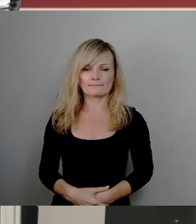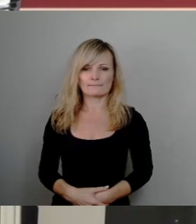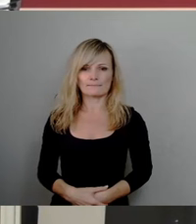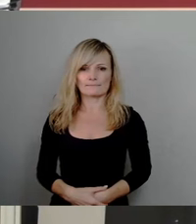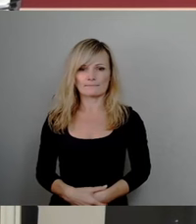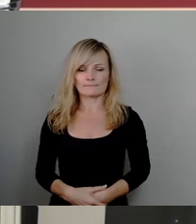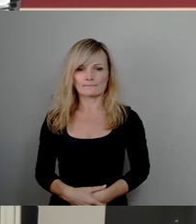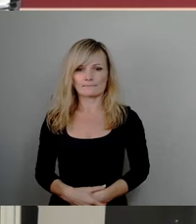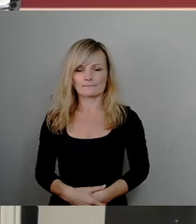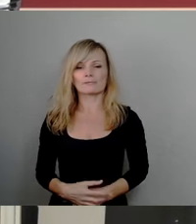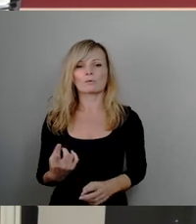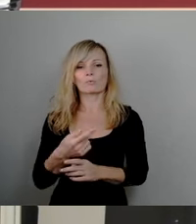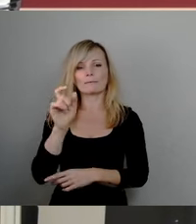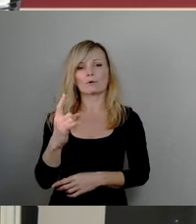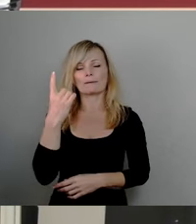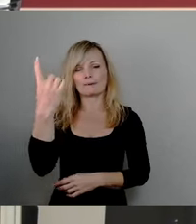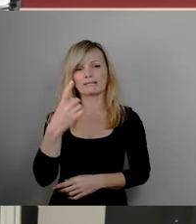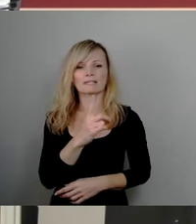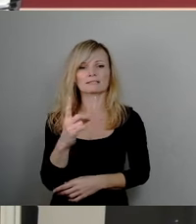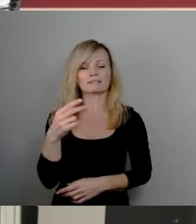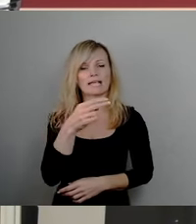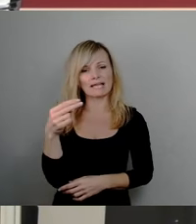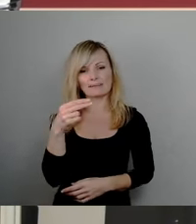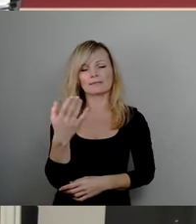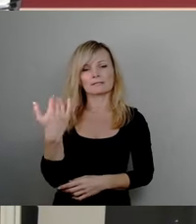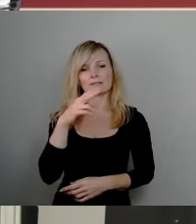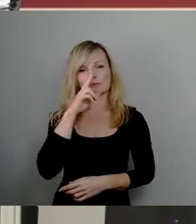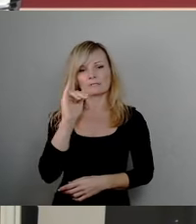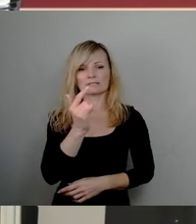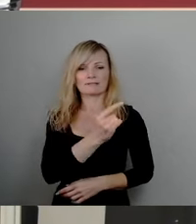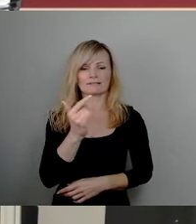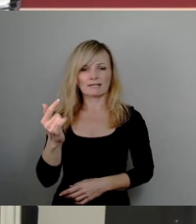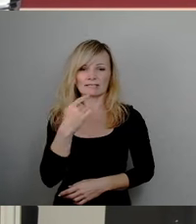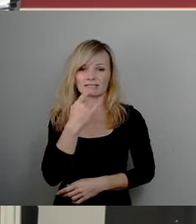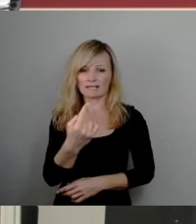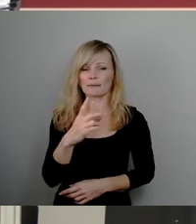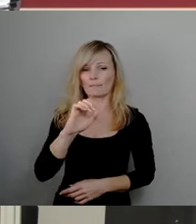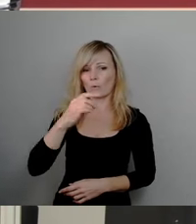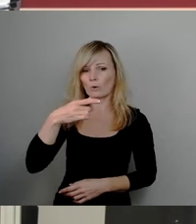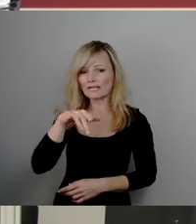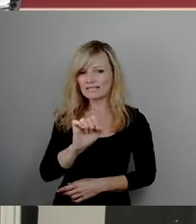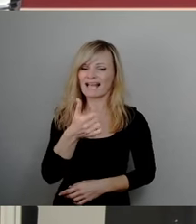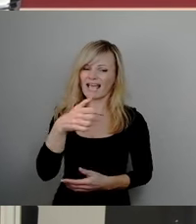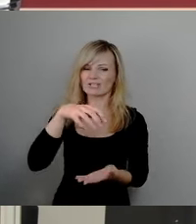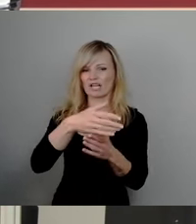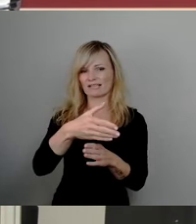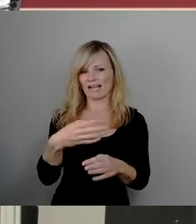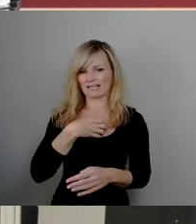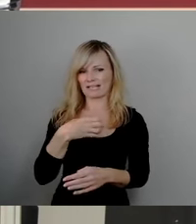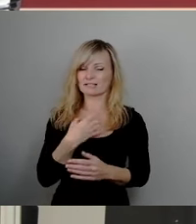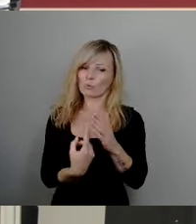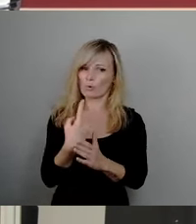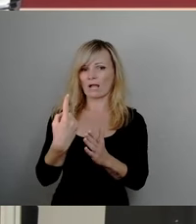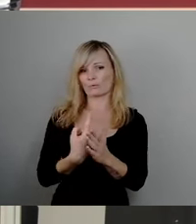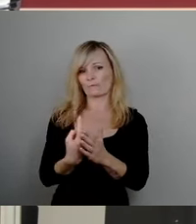Oberbürgermeister Dirk Hilbert sagte im Juni 2022, Prolis gehört zu den Stadtteilen in Dresden, die besondere Herausforderungen bewältigen